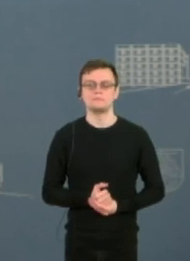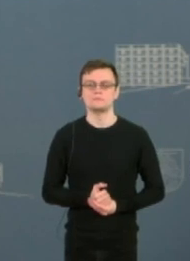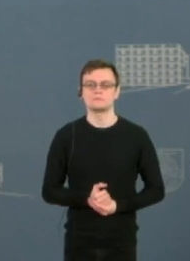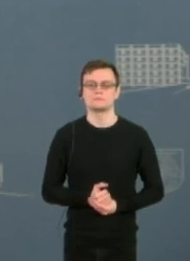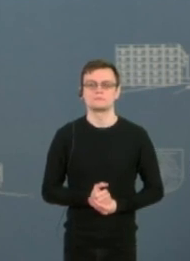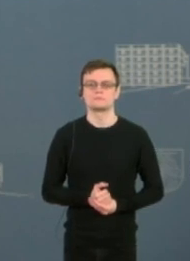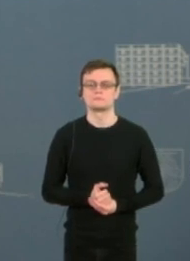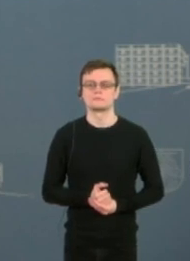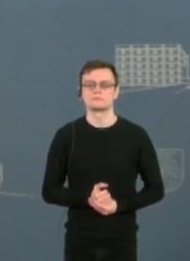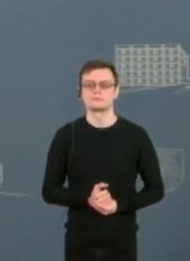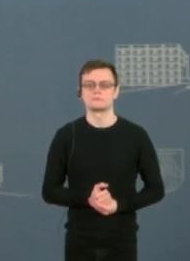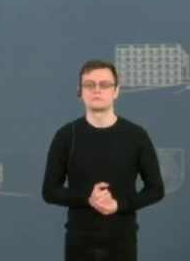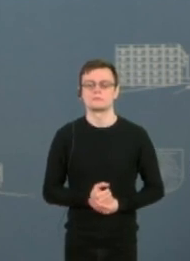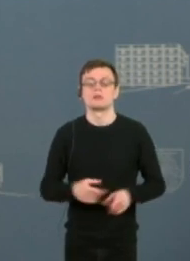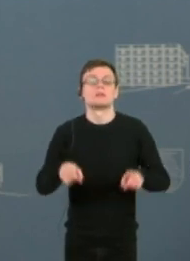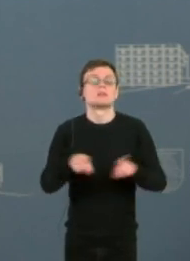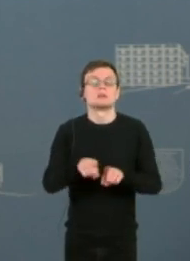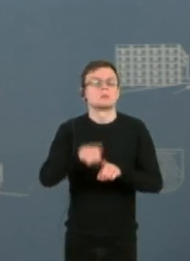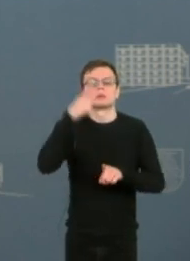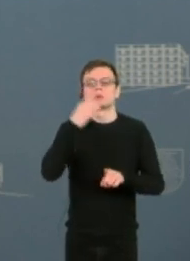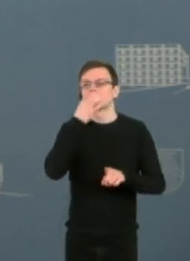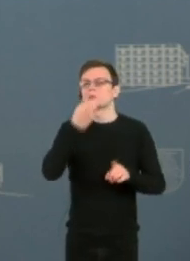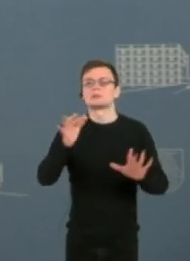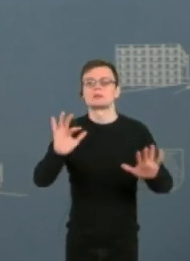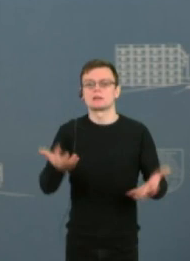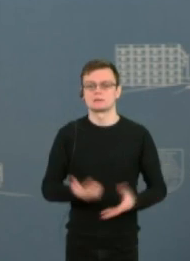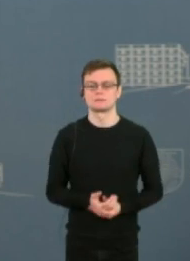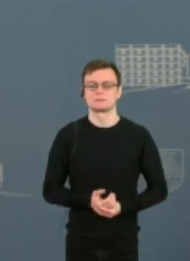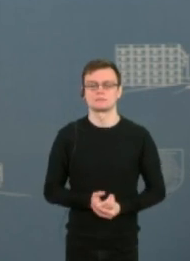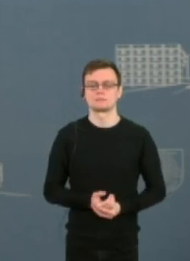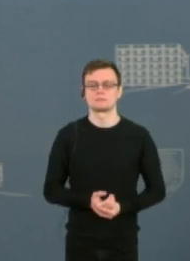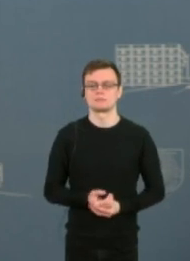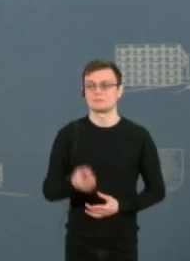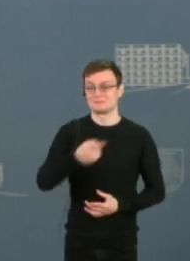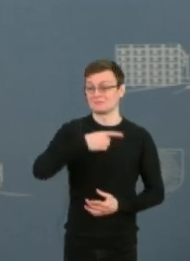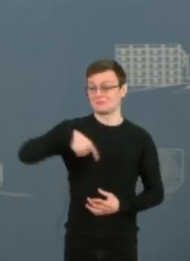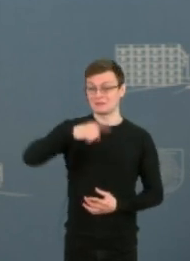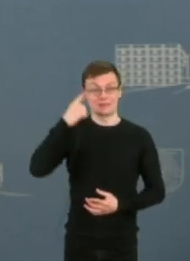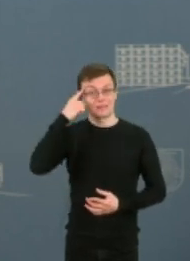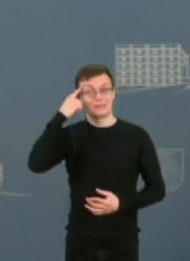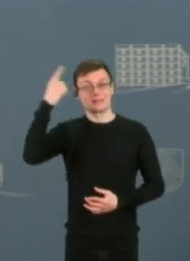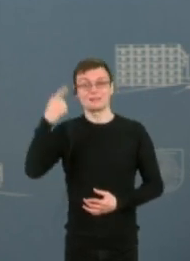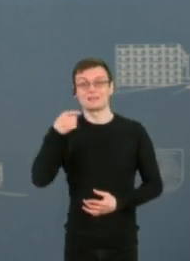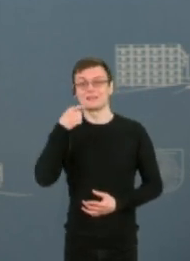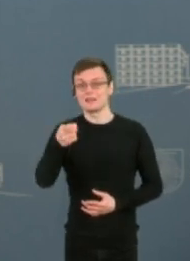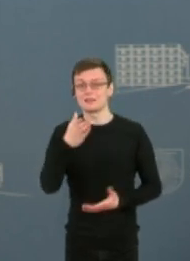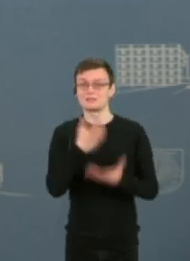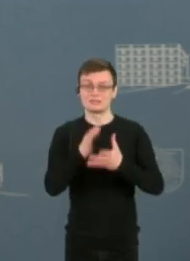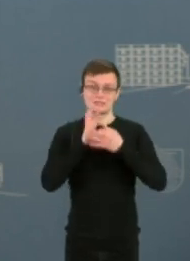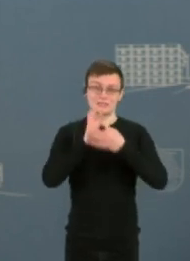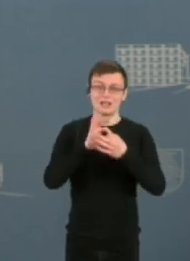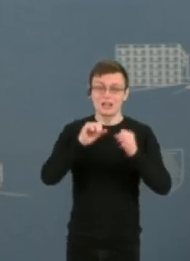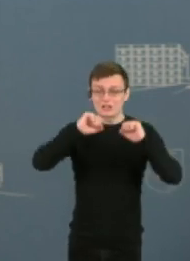noriu pasakyti, kad tai ne mes esame inicijatoriai santykių atšalimo.